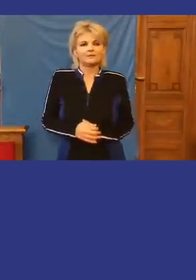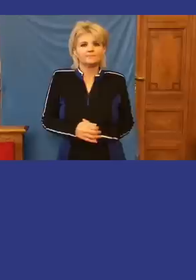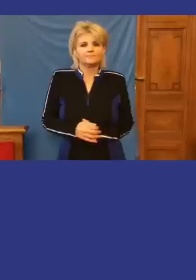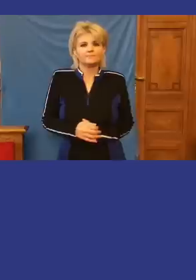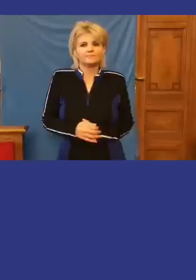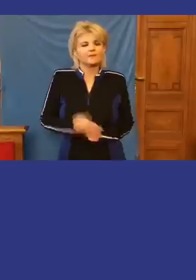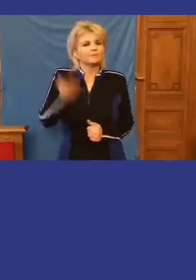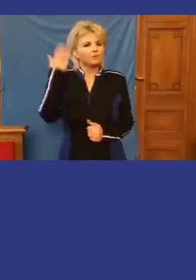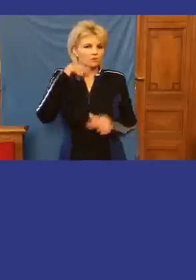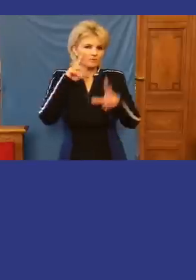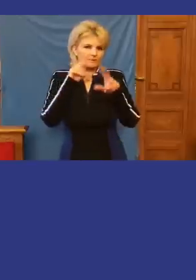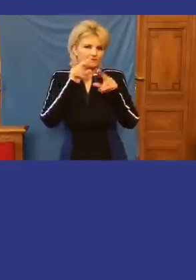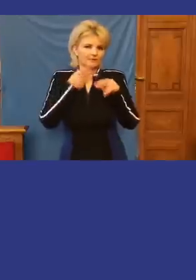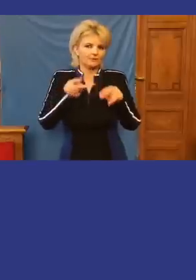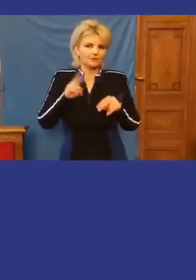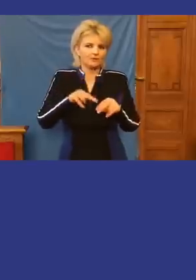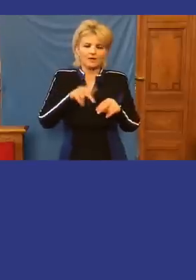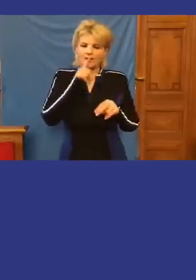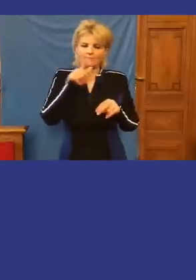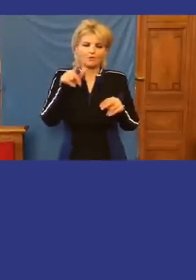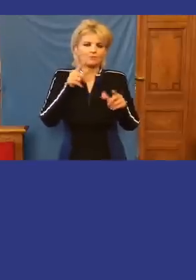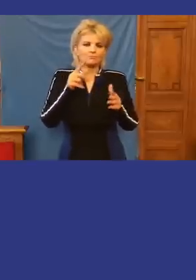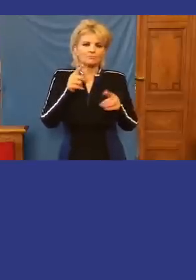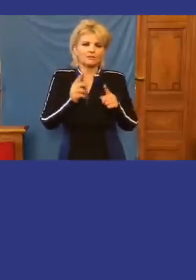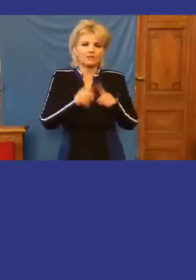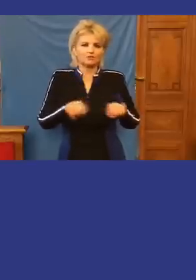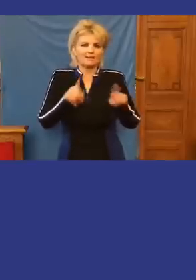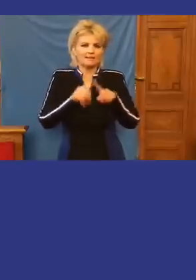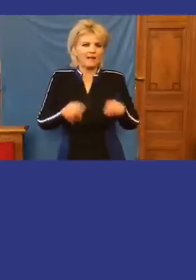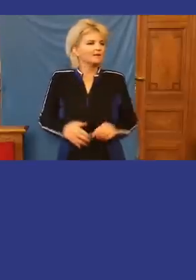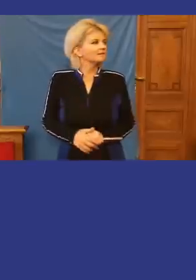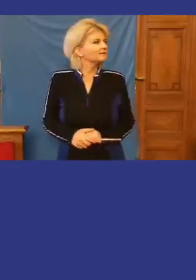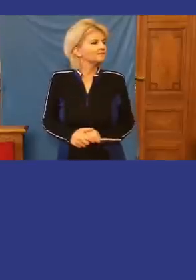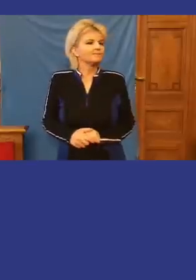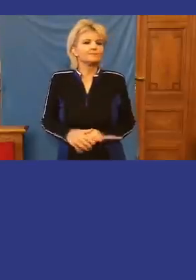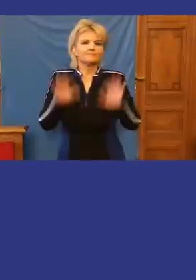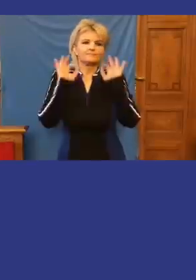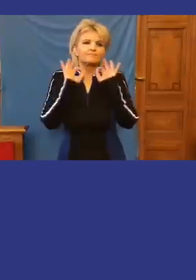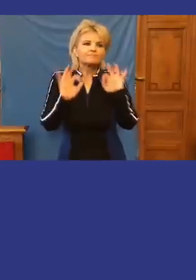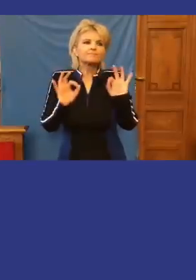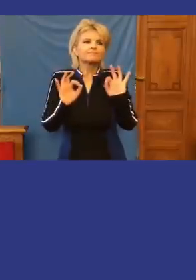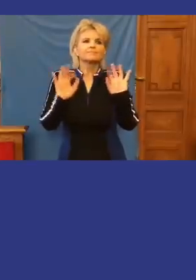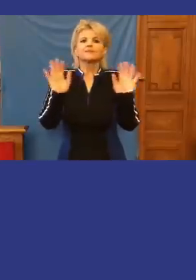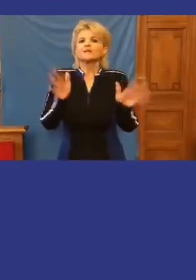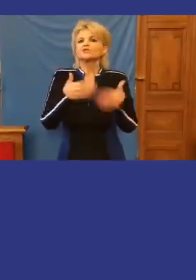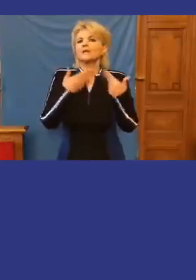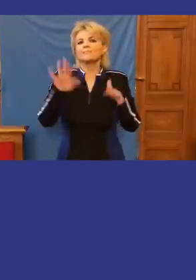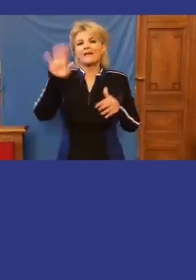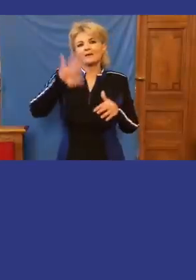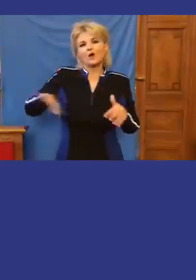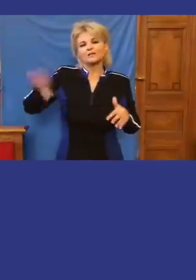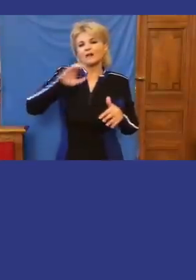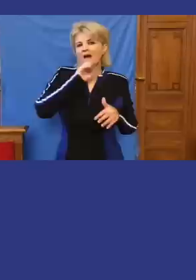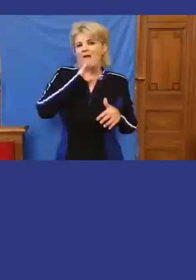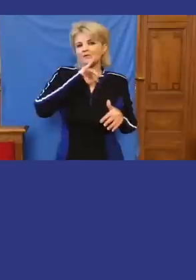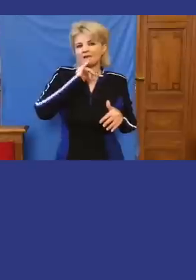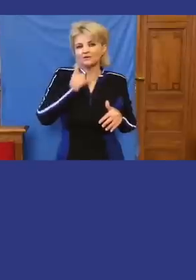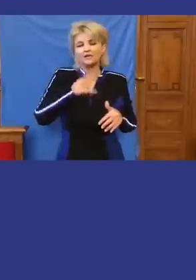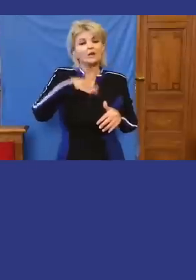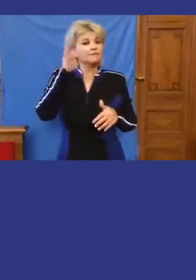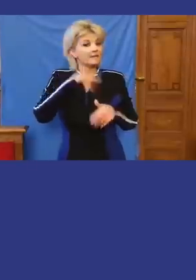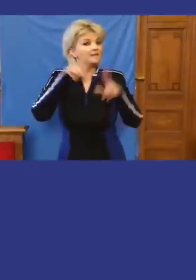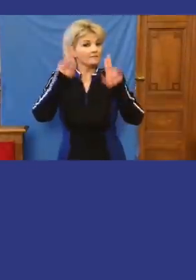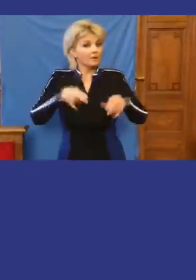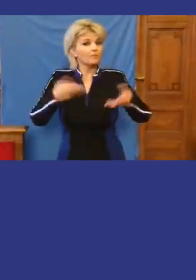Erről munkkor beszéltünk, úgyhogy nem fogom megismételni ismét. Jó, tehát semmilyen hazaárulás nincs ebbe. A Fidesz